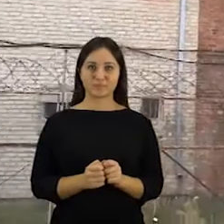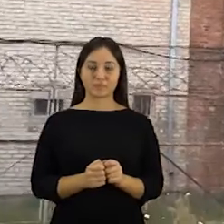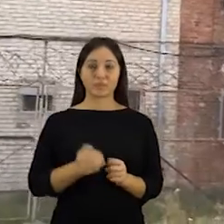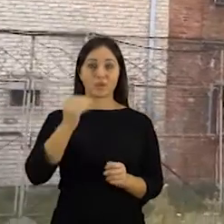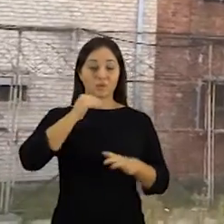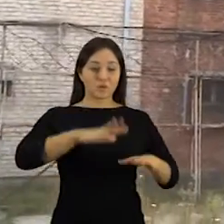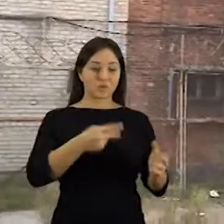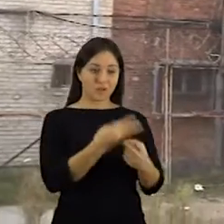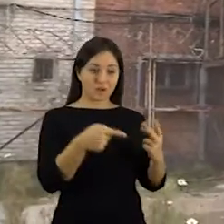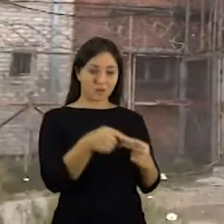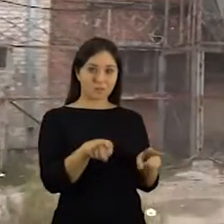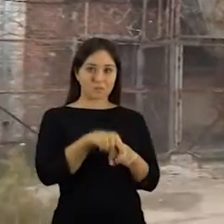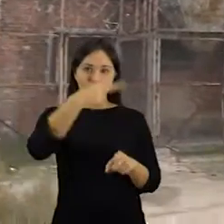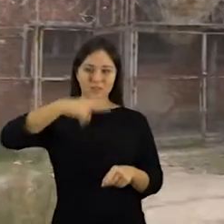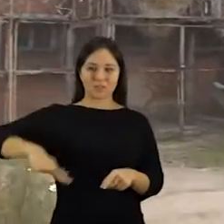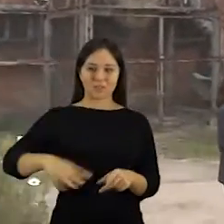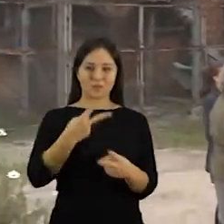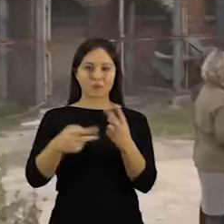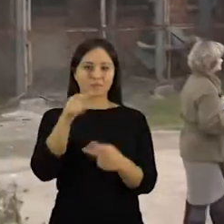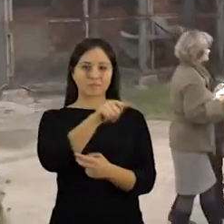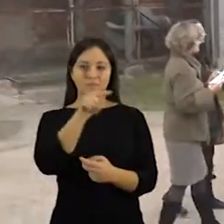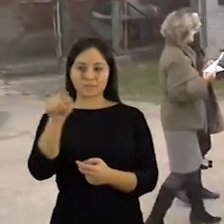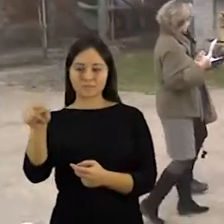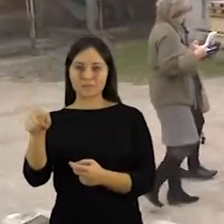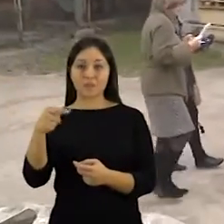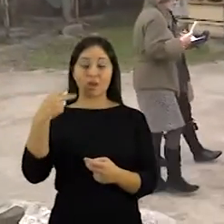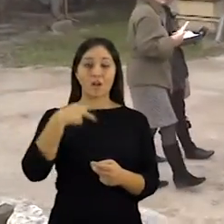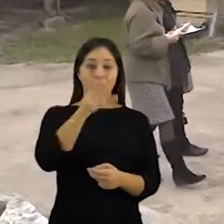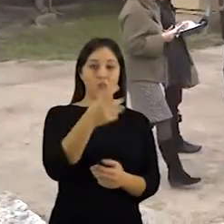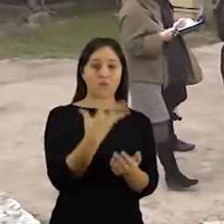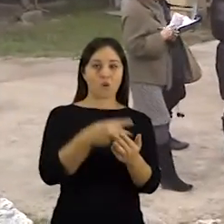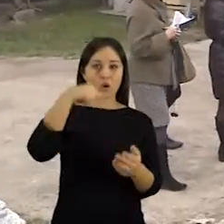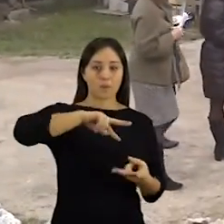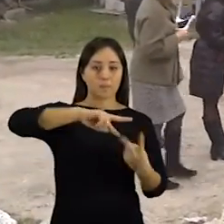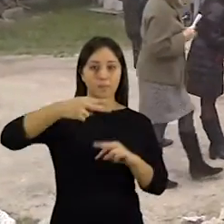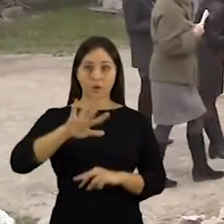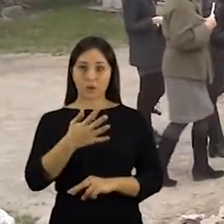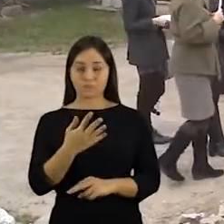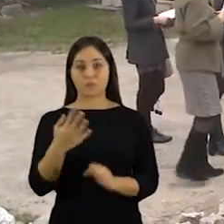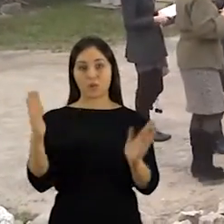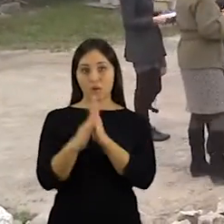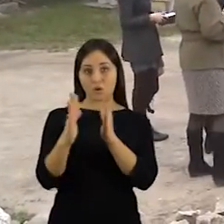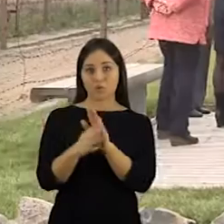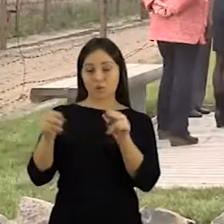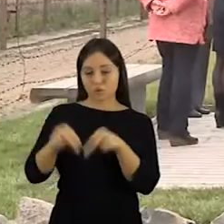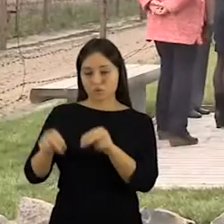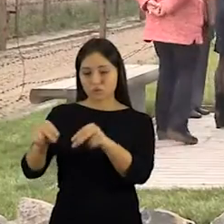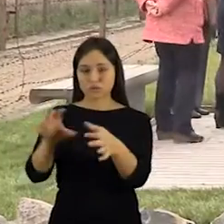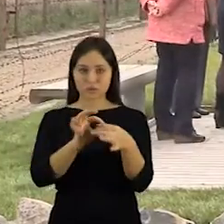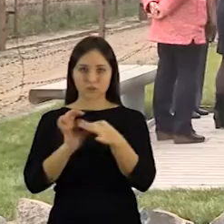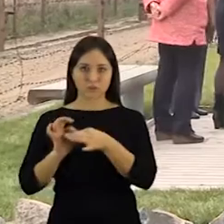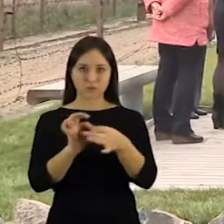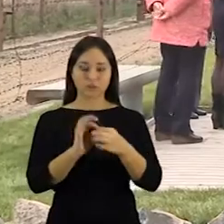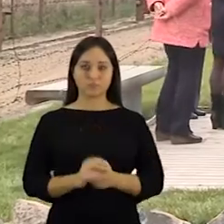Šiauliuose, kaip ir kitose šalies įkalinimo įstaigose, skatinant teigiamus nuteistųjų ir suimtųjų asmenybės pokyčius per agrokultūrinę ir